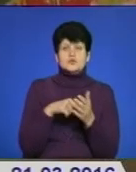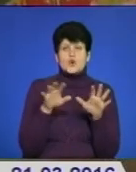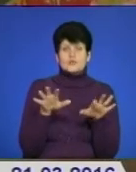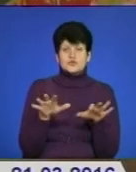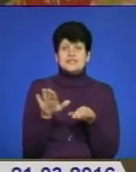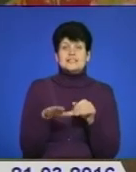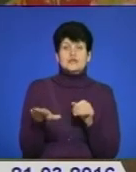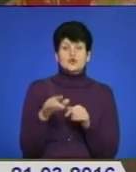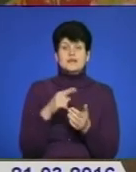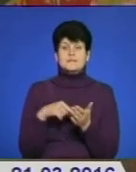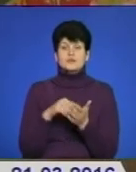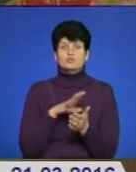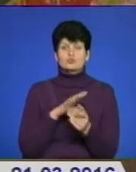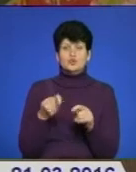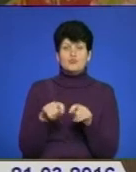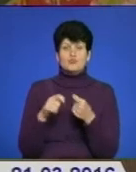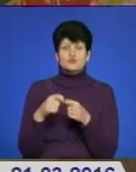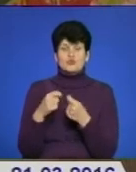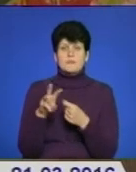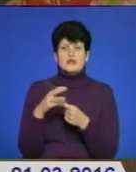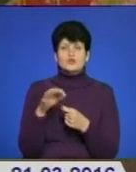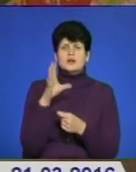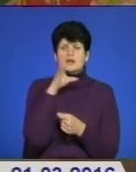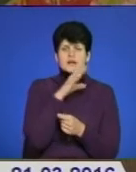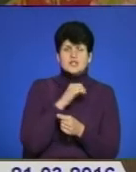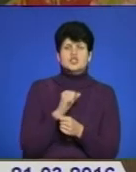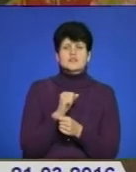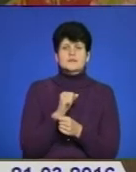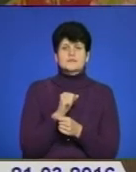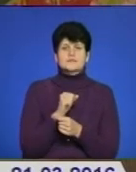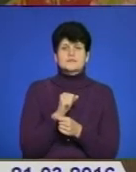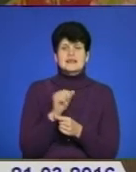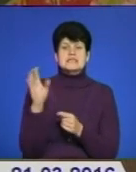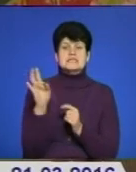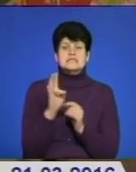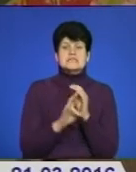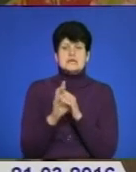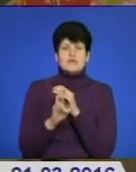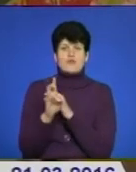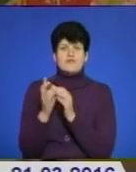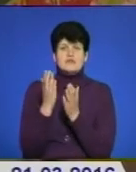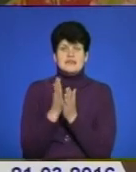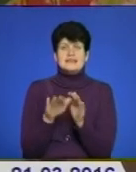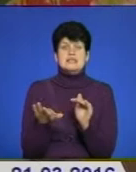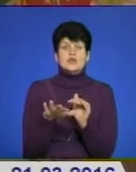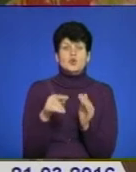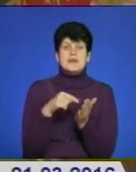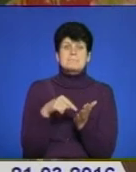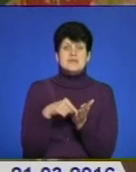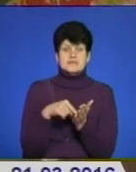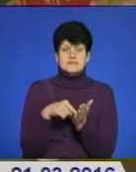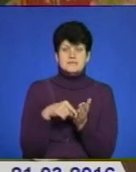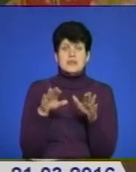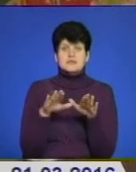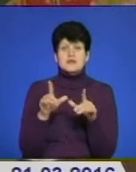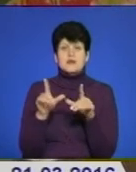території міста було пошкоджено майно та скоєно крадіжки з церков, які розташовані на території міста. На місця